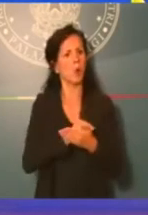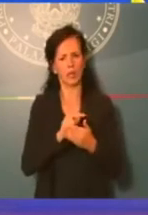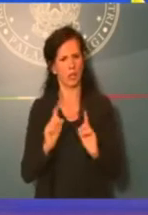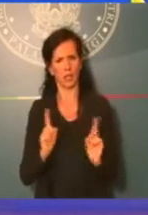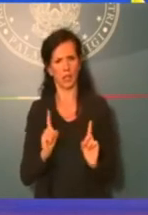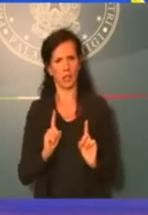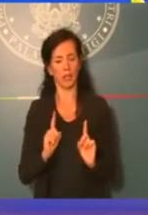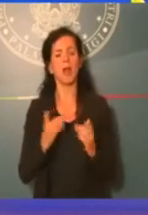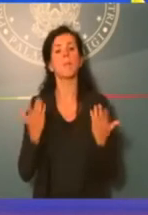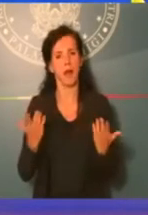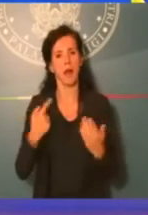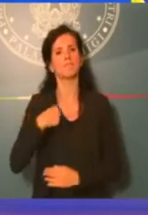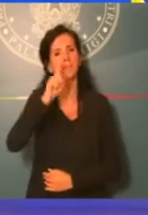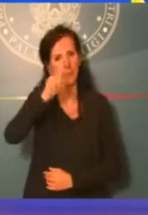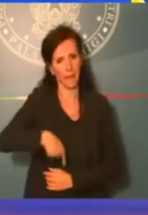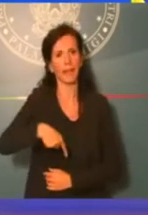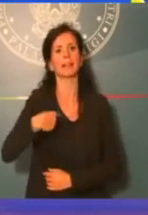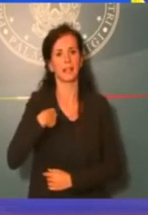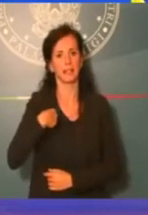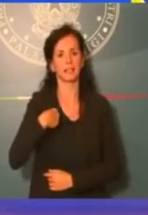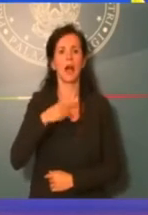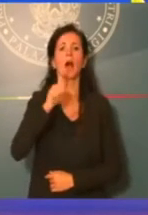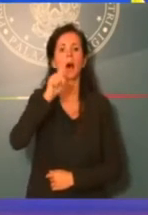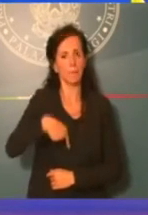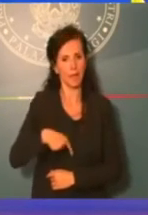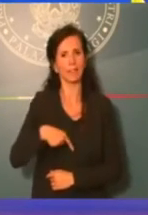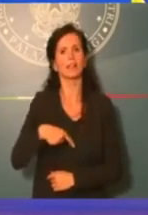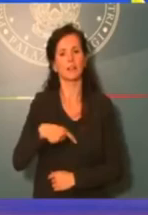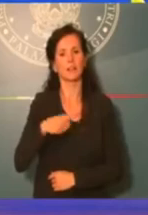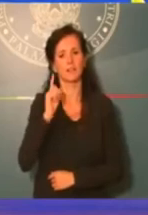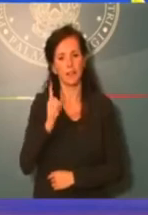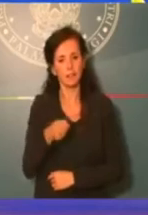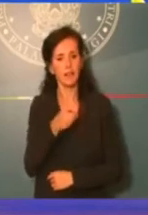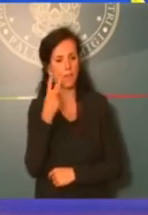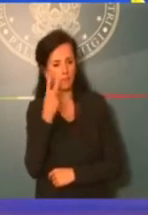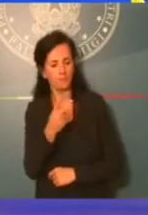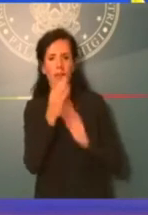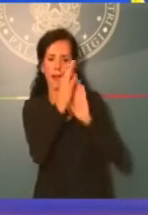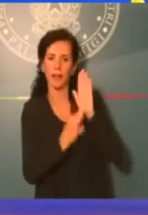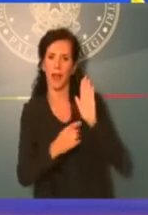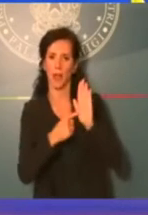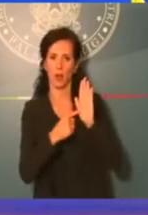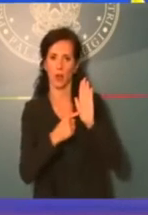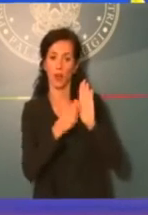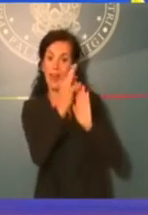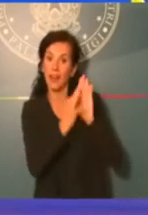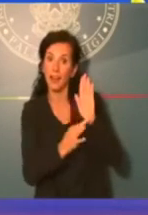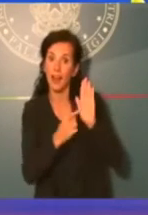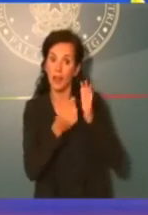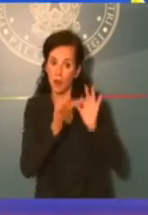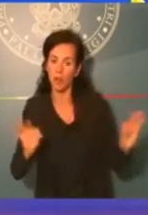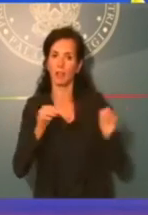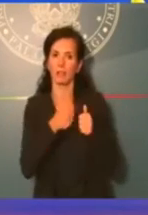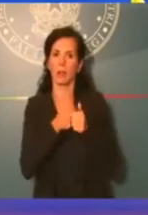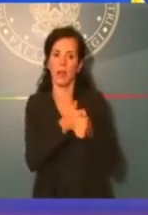pretendiamo che ci sia una specifica violazione di regole, una violazione di specifiche regole di condotta